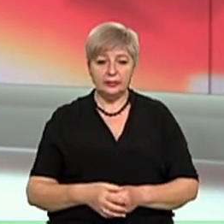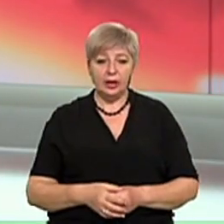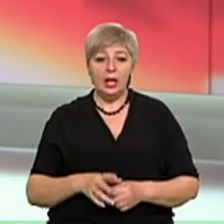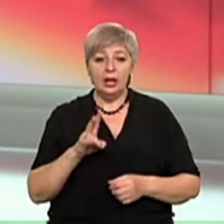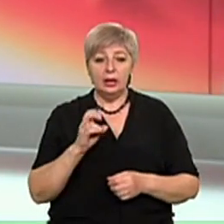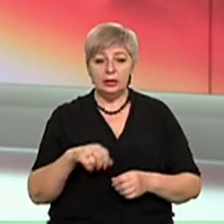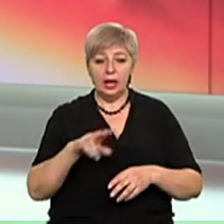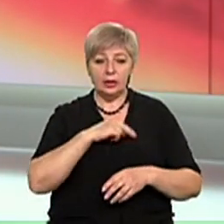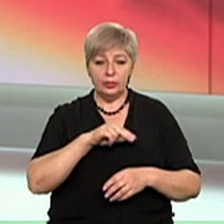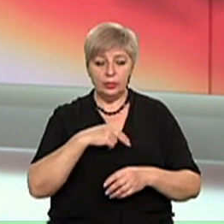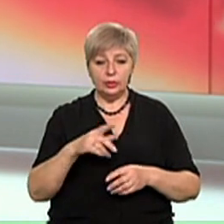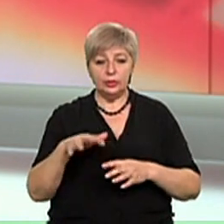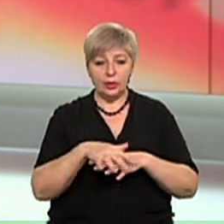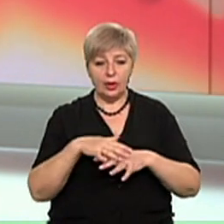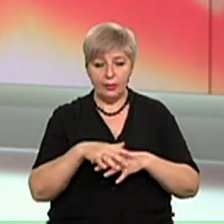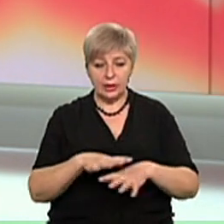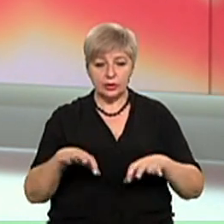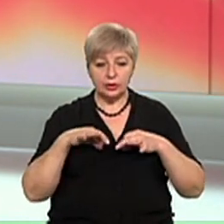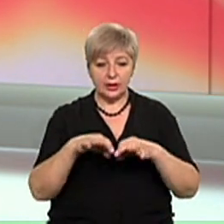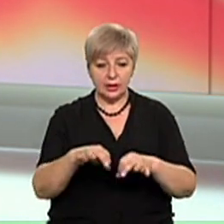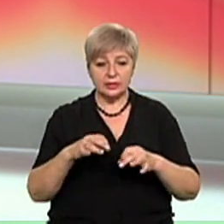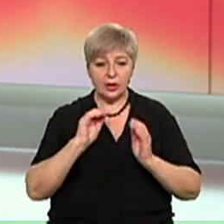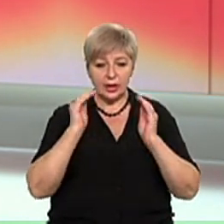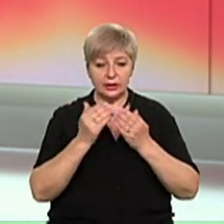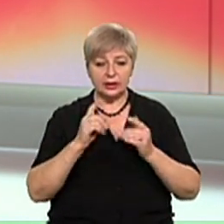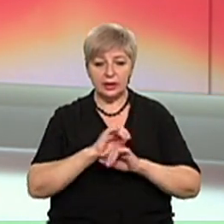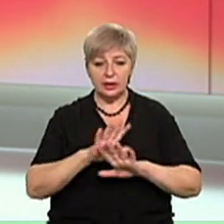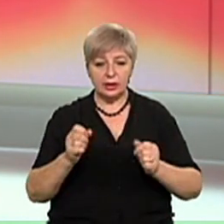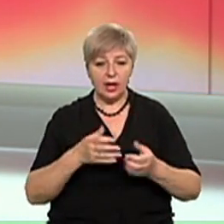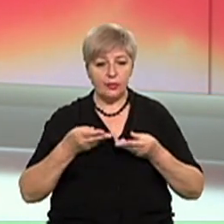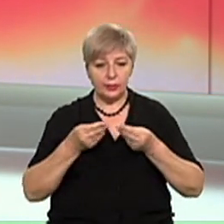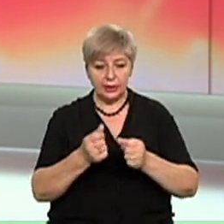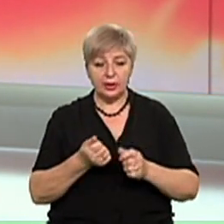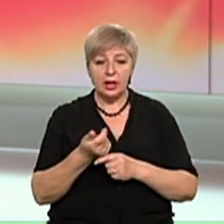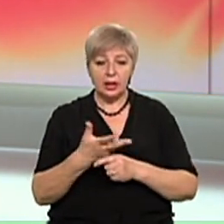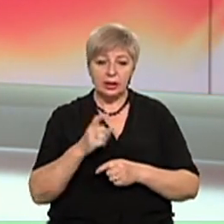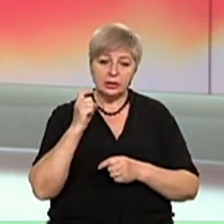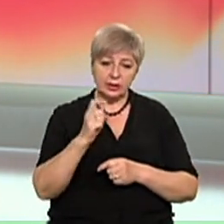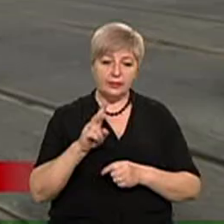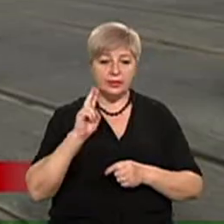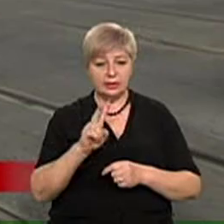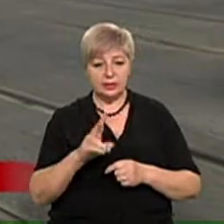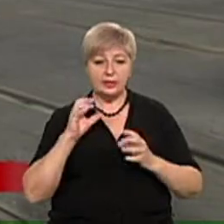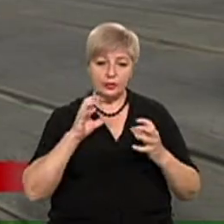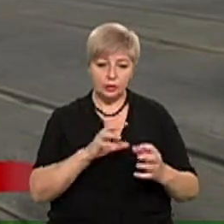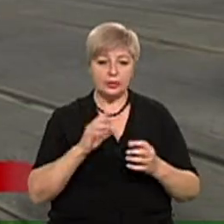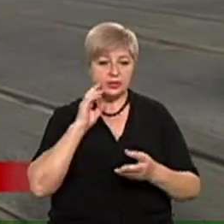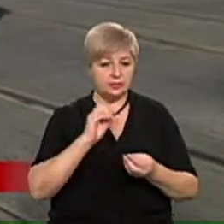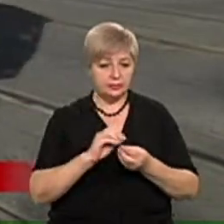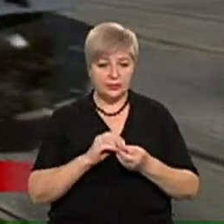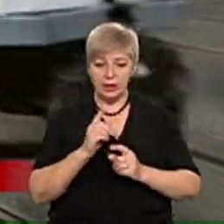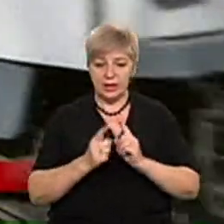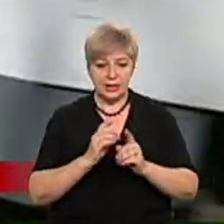На роботу громадського транспорту карантин не вплине. Кількість трамваєв, тролейбусів та автобусів у Дніпрі залишається незмінною,